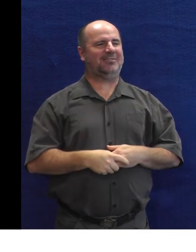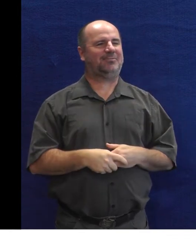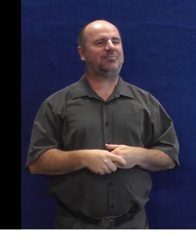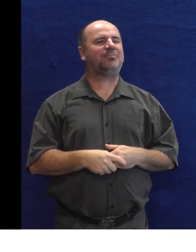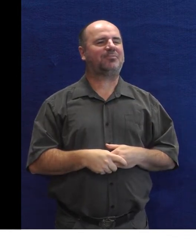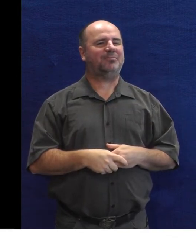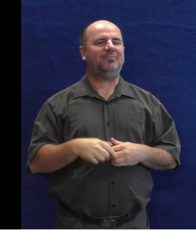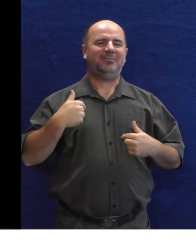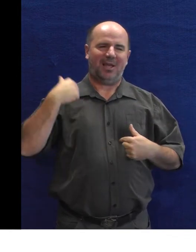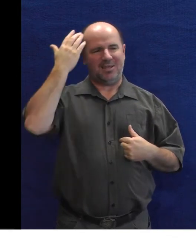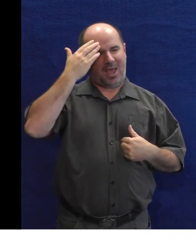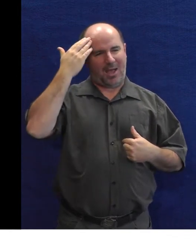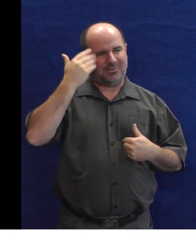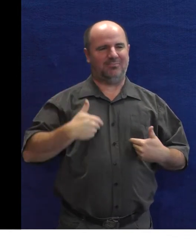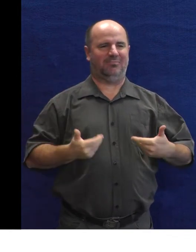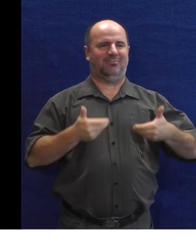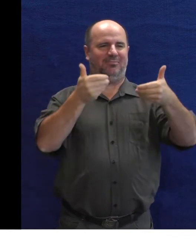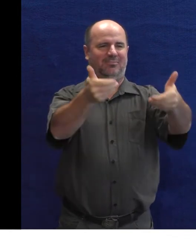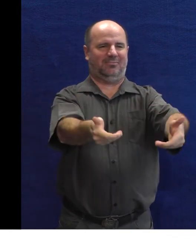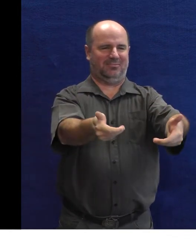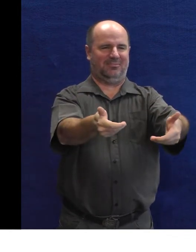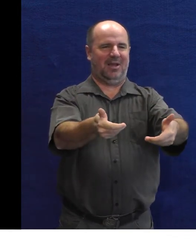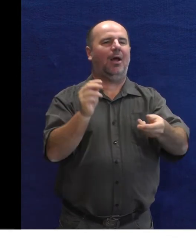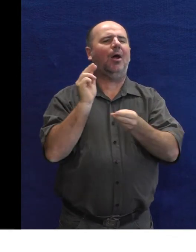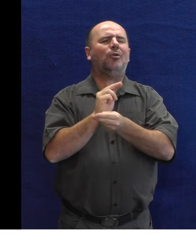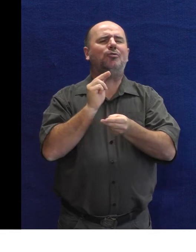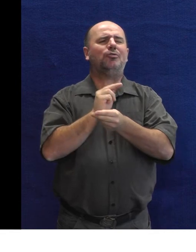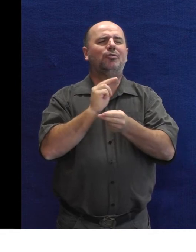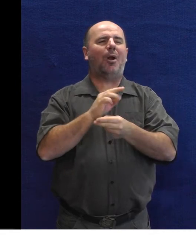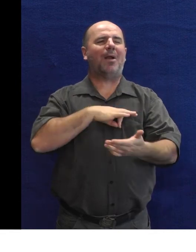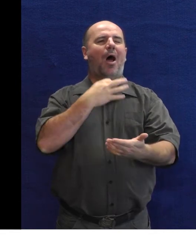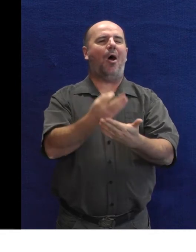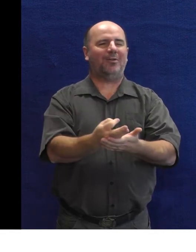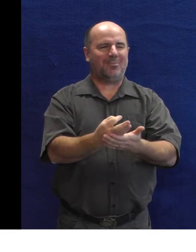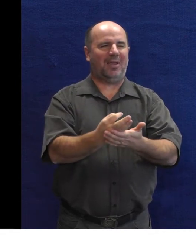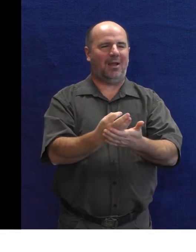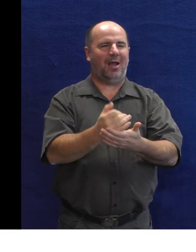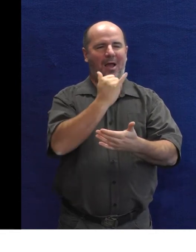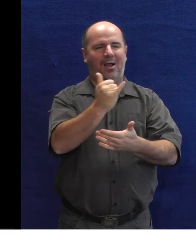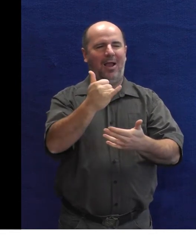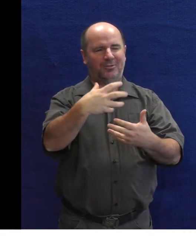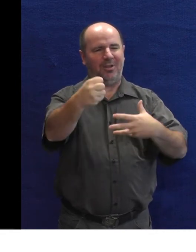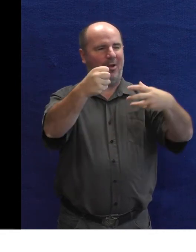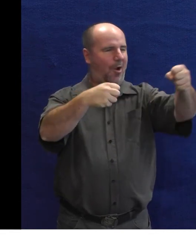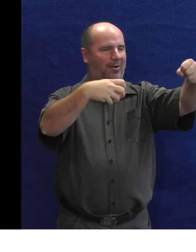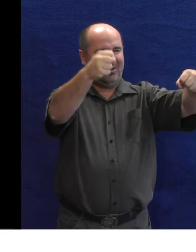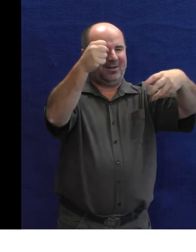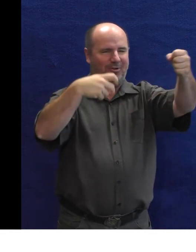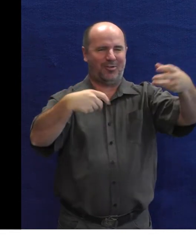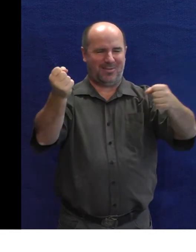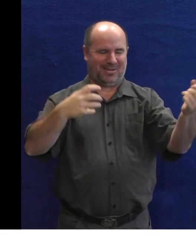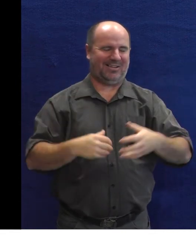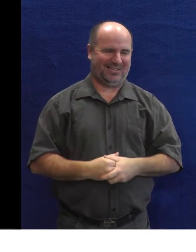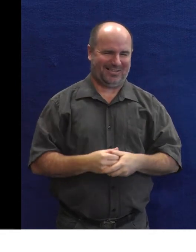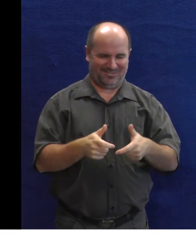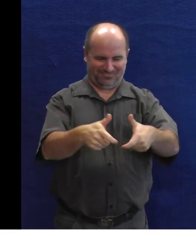ale i vlastně celý insport, jak tady máte od nás malou odměnu, první, co tady budou, tak si můžou